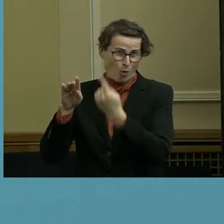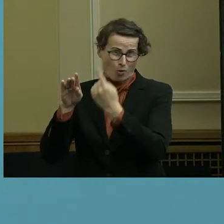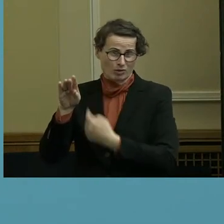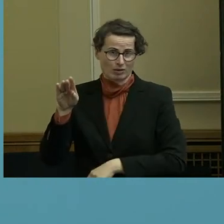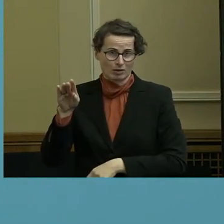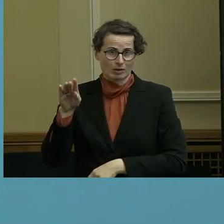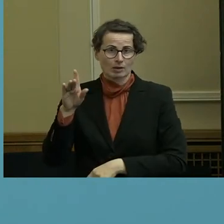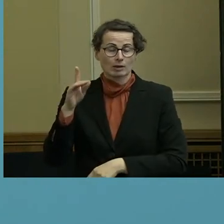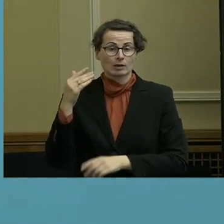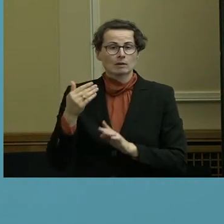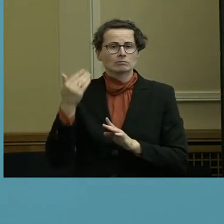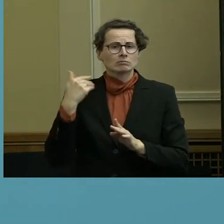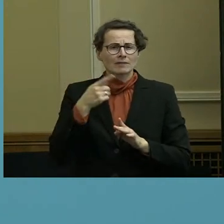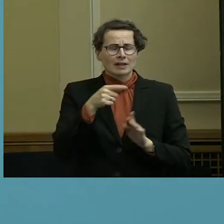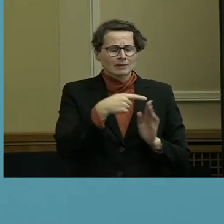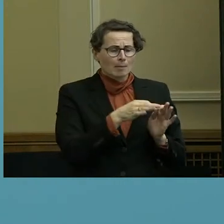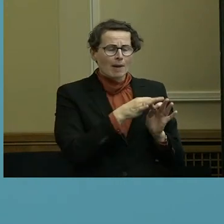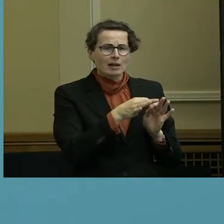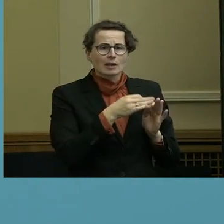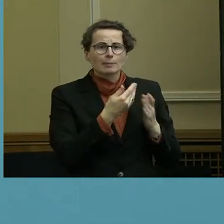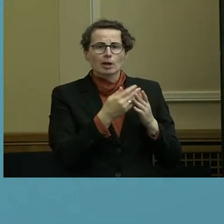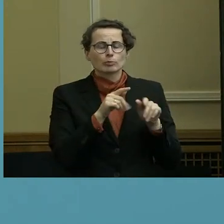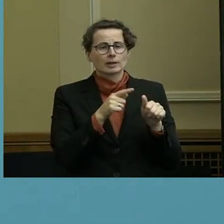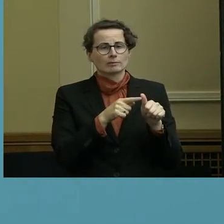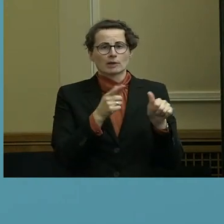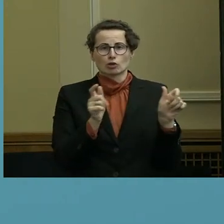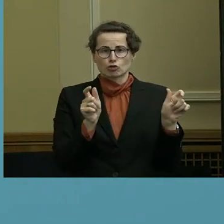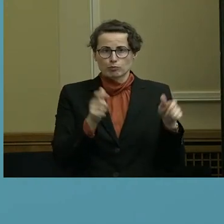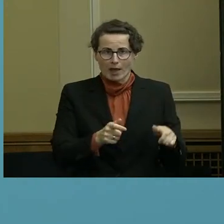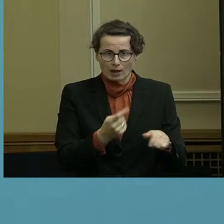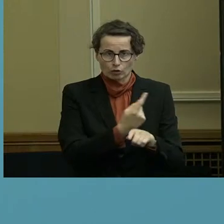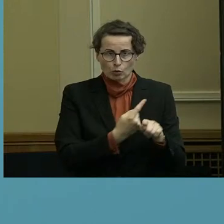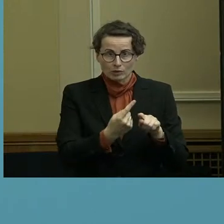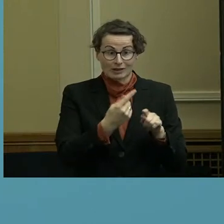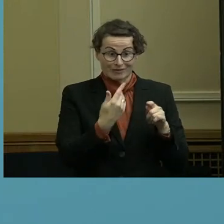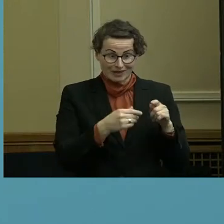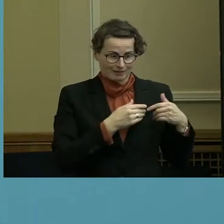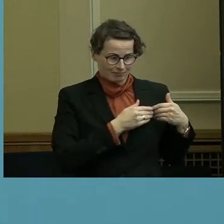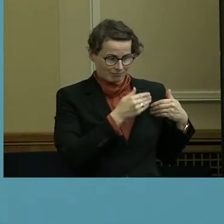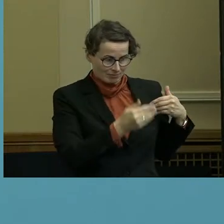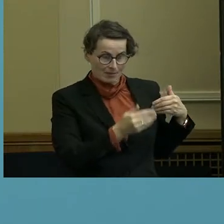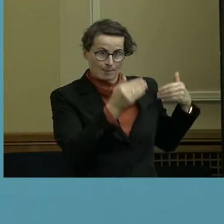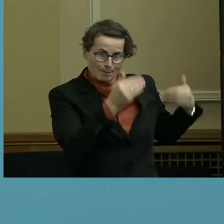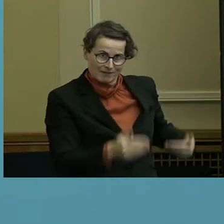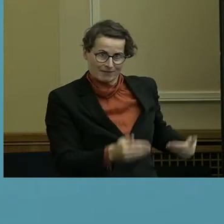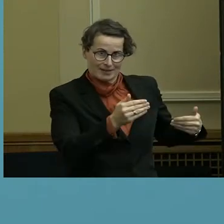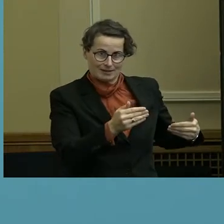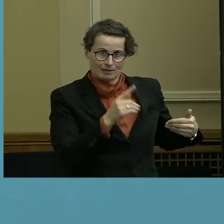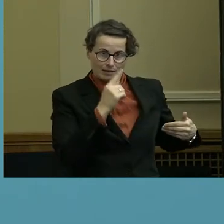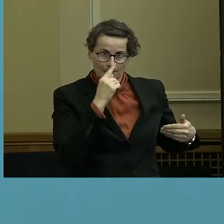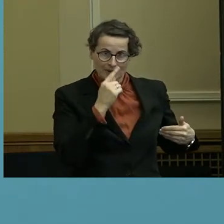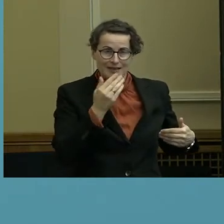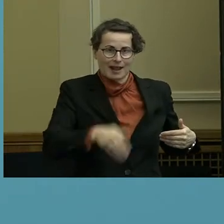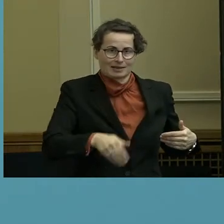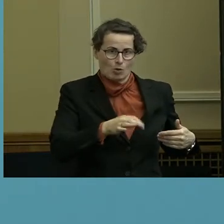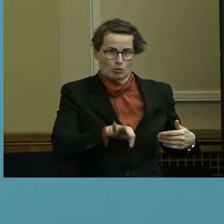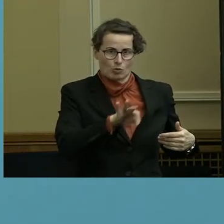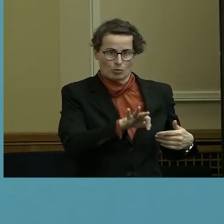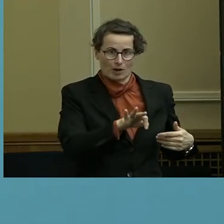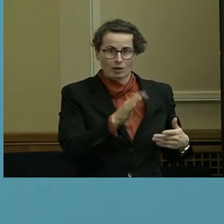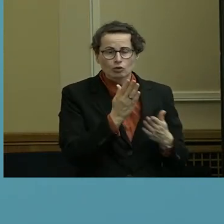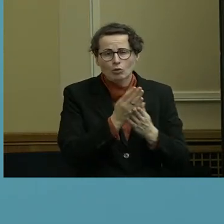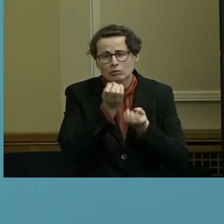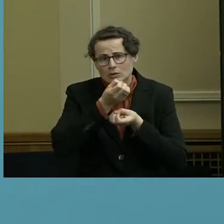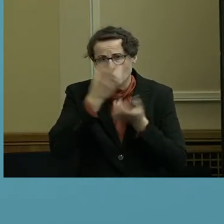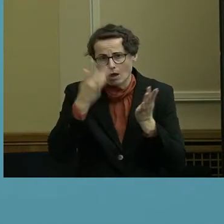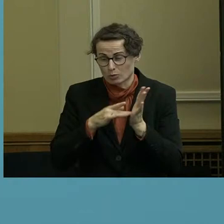hatten ja bestimmte Maßnahmen, wie zum Beispiel das Thema Sperrstunde, waren nur befristet bis Ende Oktober. Also da ist schon